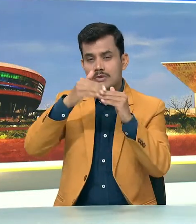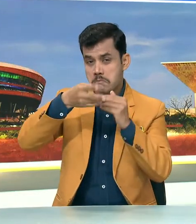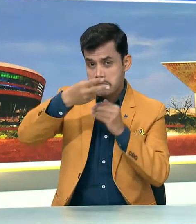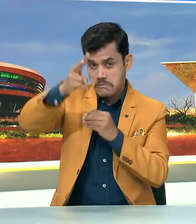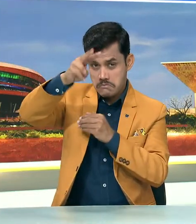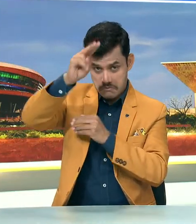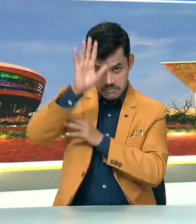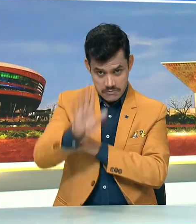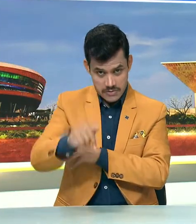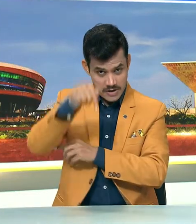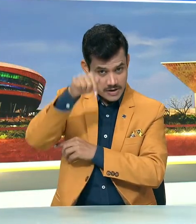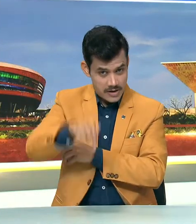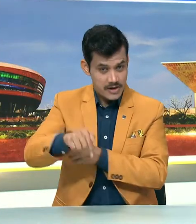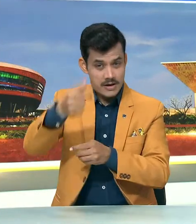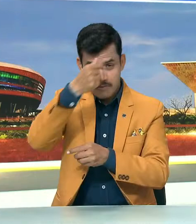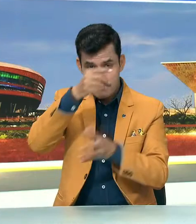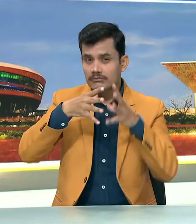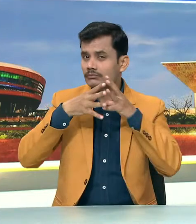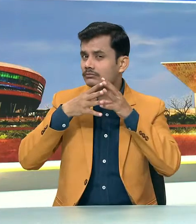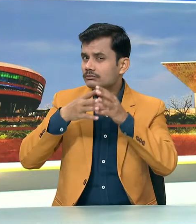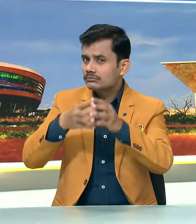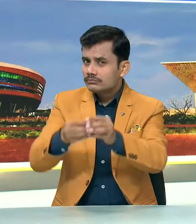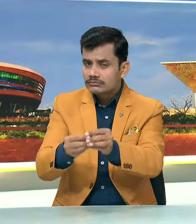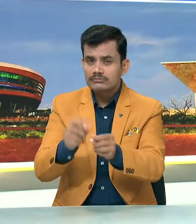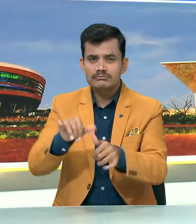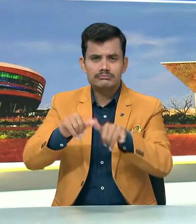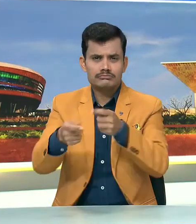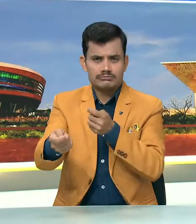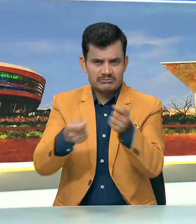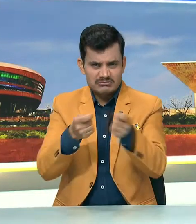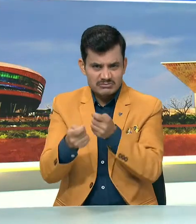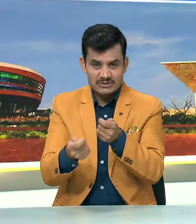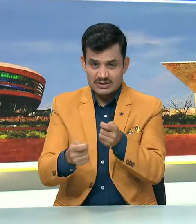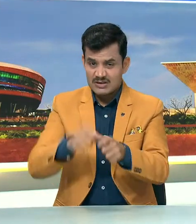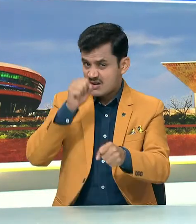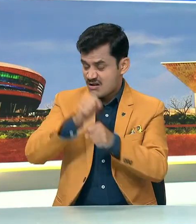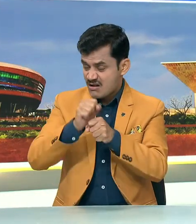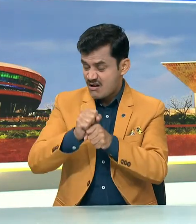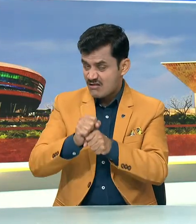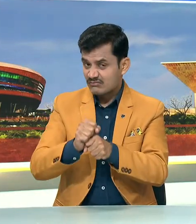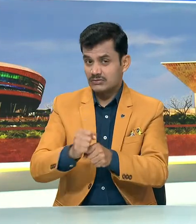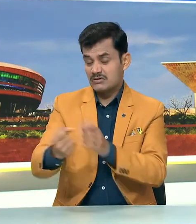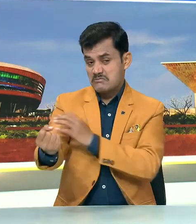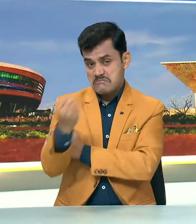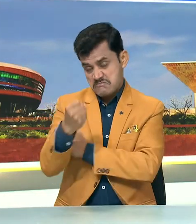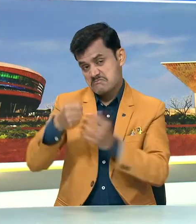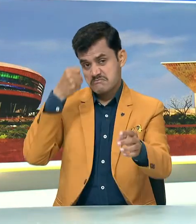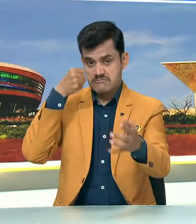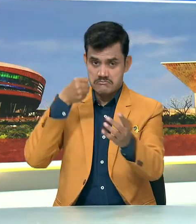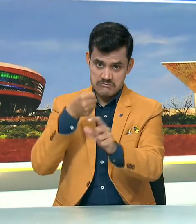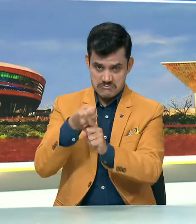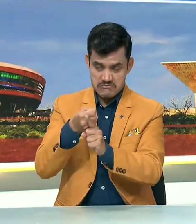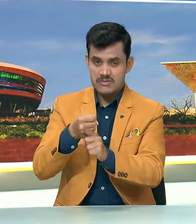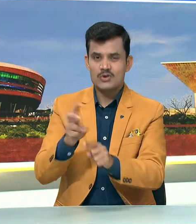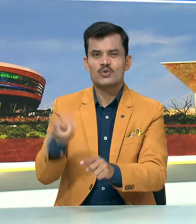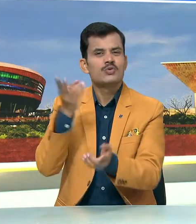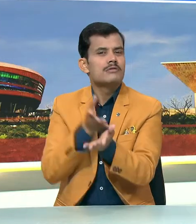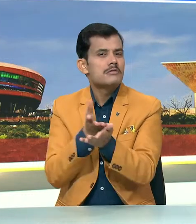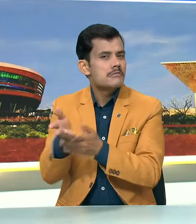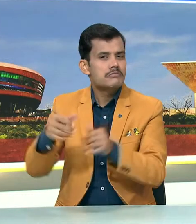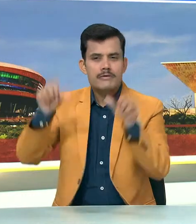रही है इस स्थिदी को ठीक करने के लिए उनके पास कड़ी कदम उठाने के अलावा कोई और विकल्प नहीं है